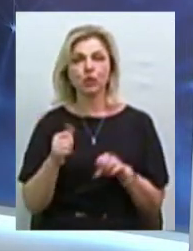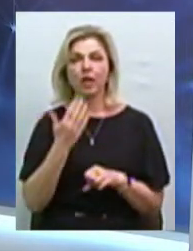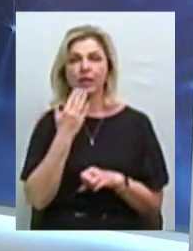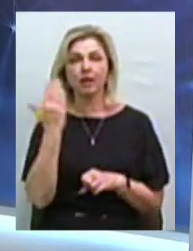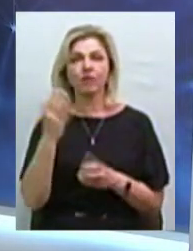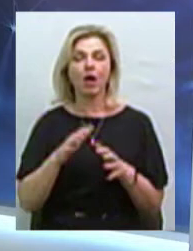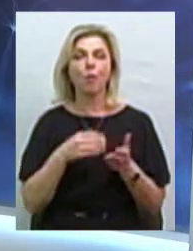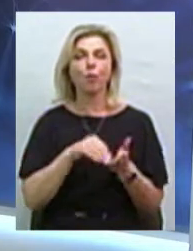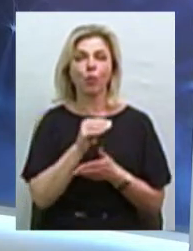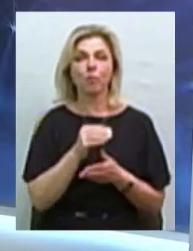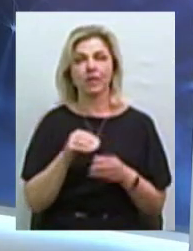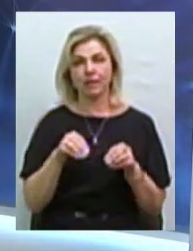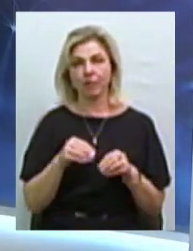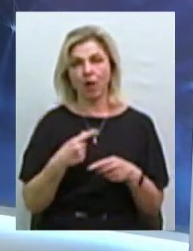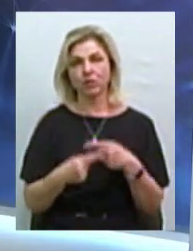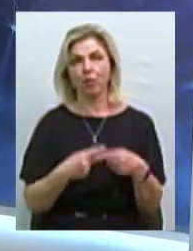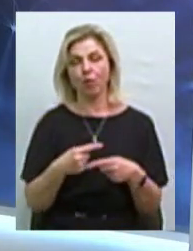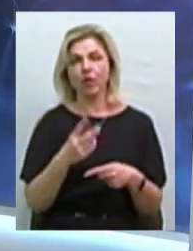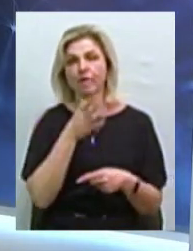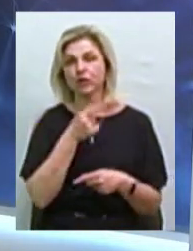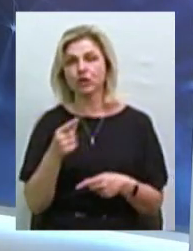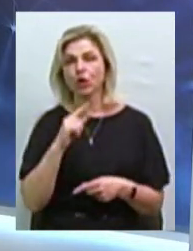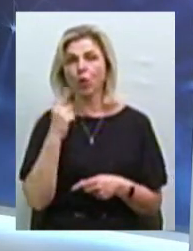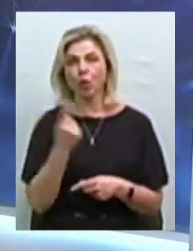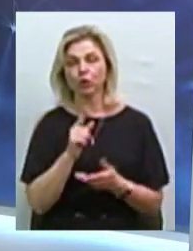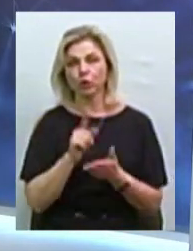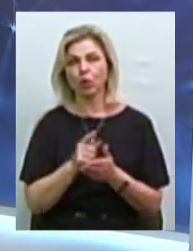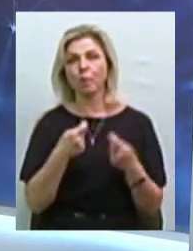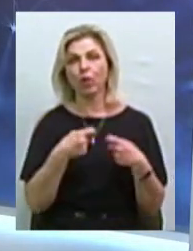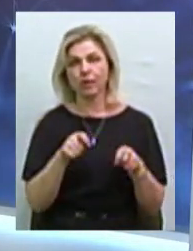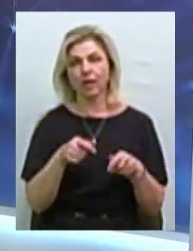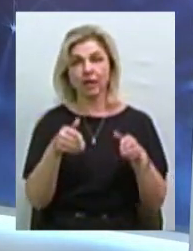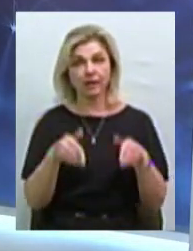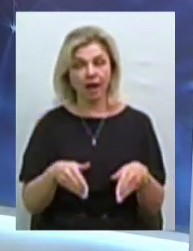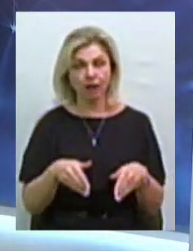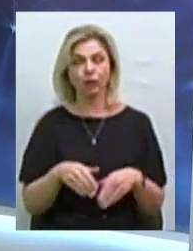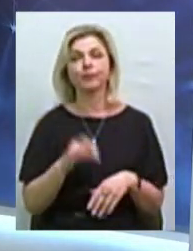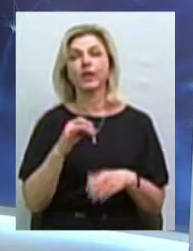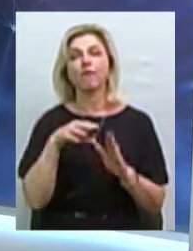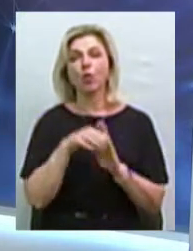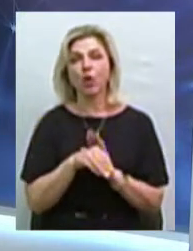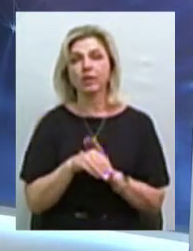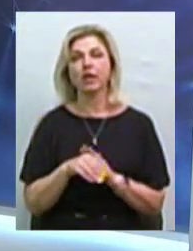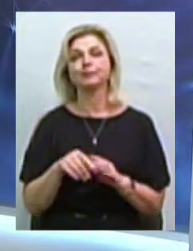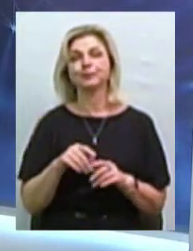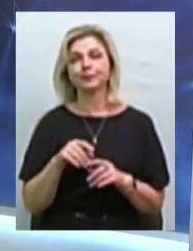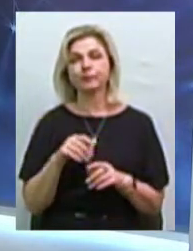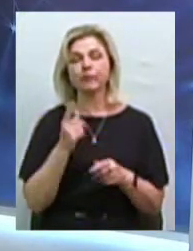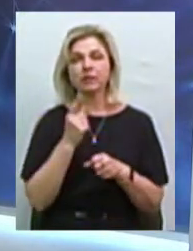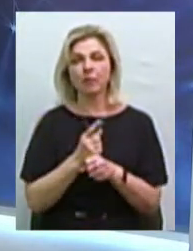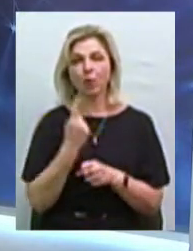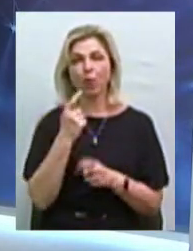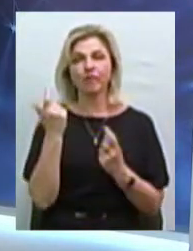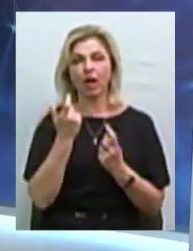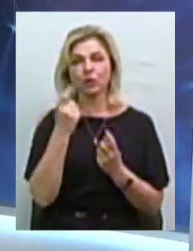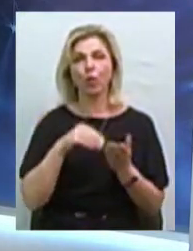отримати українську землю – успадкувати. Але протягом року мусить продати ділянку. Передбачення антимонопольні обмеження. Заборона одному власнику